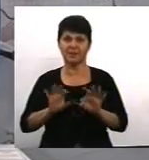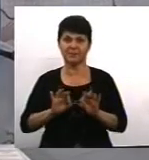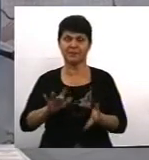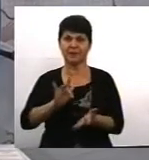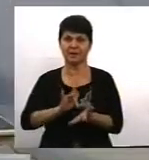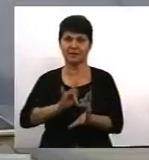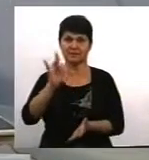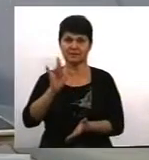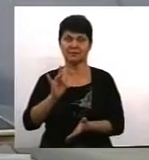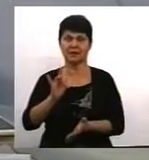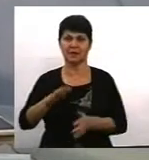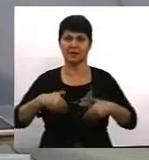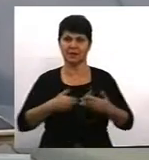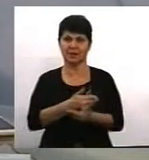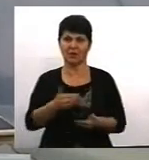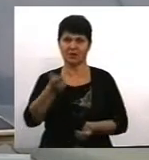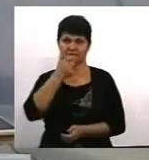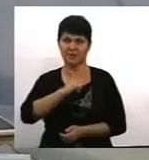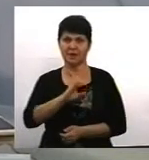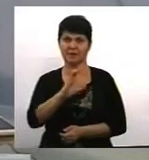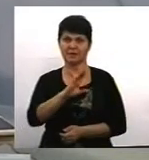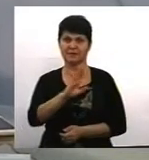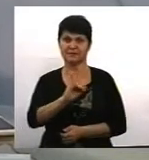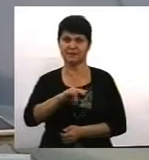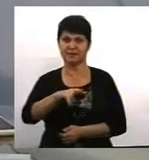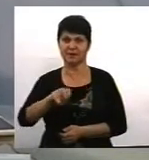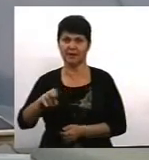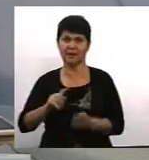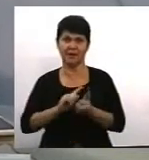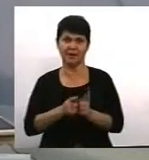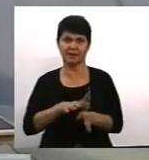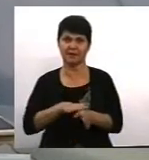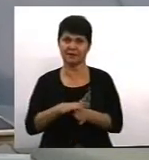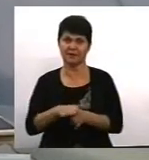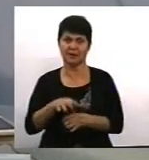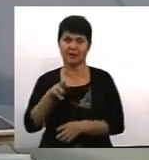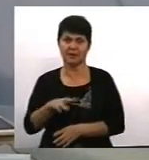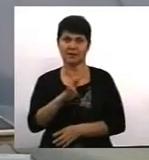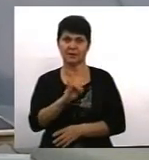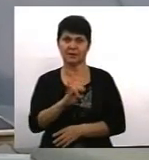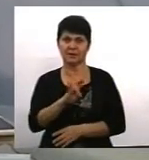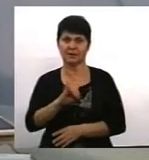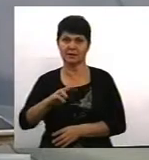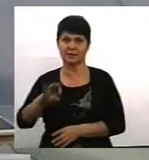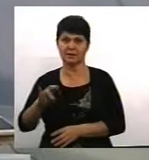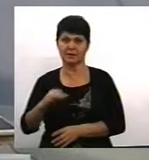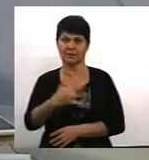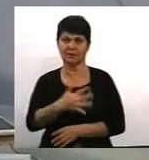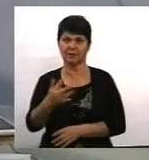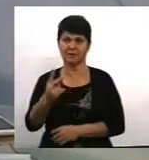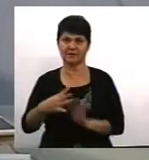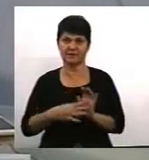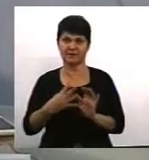ВІЗ». Вітаю вас, пані Світлано. Добрий вечір. Сордопереклад зіснює Марина Нікітіна, 55 29 92,